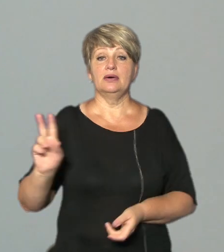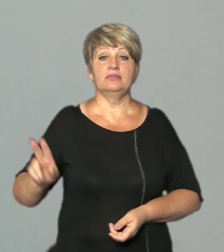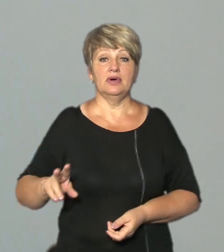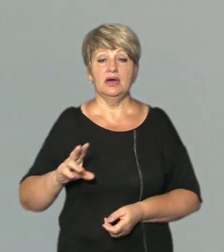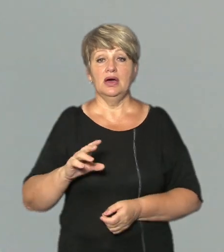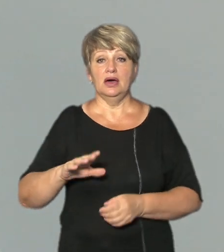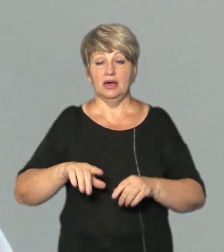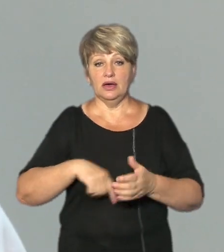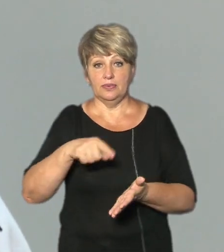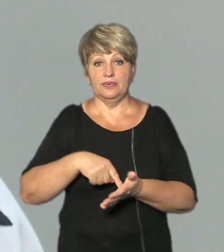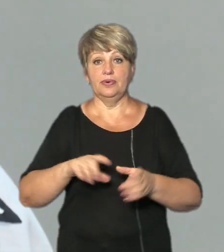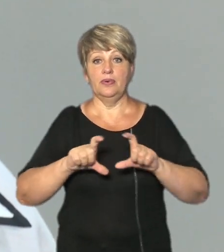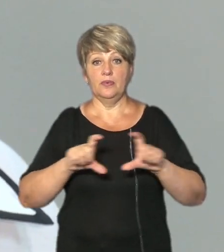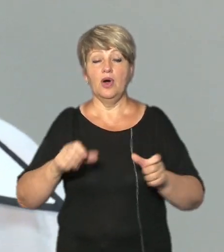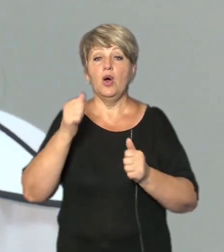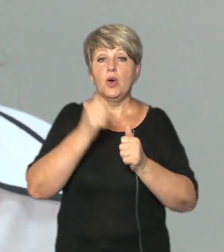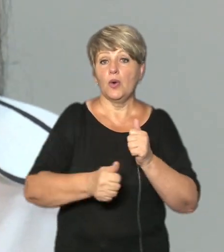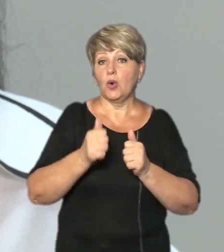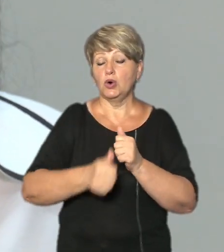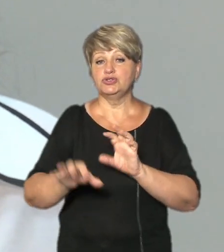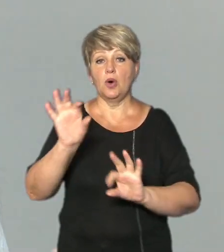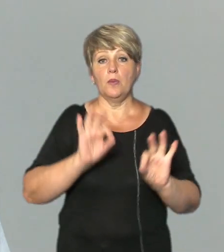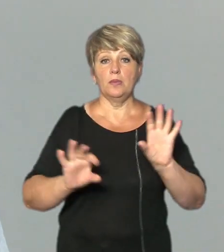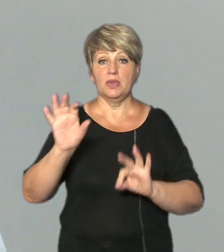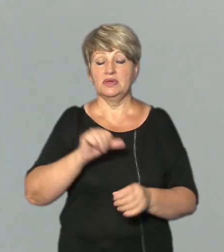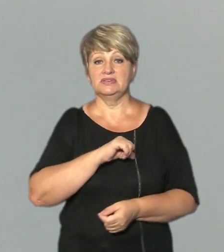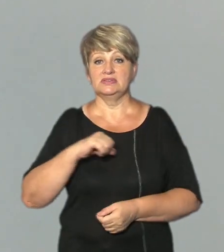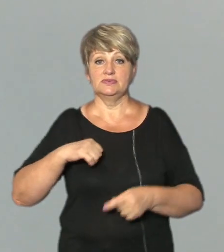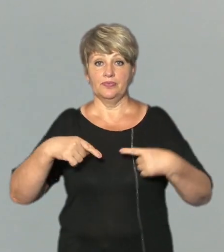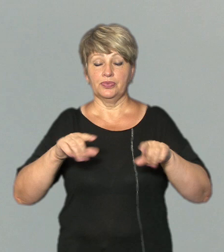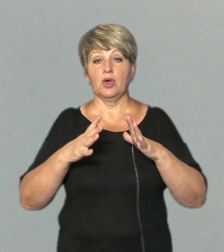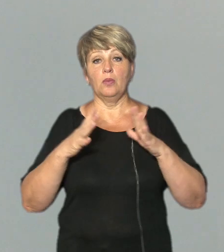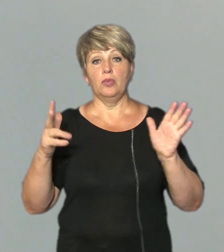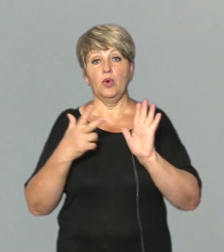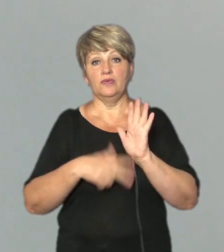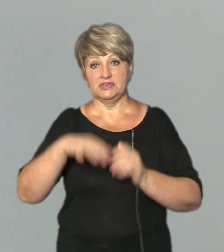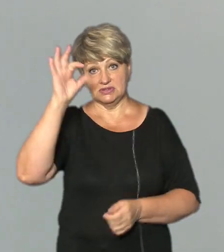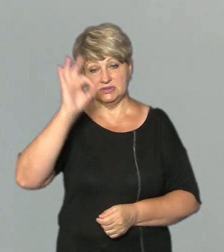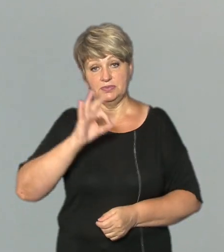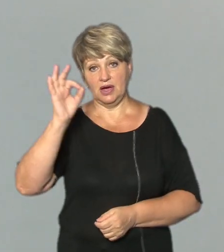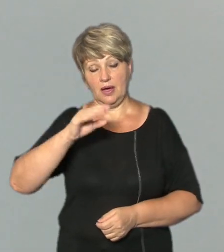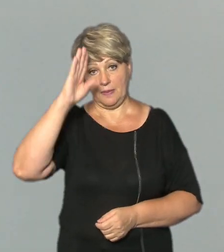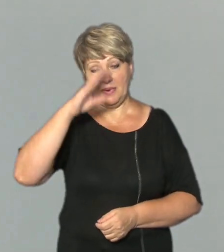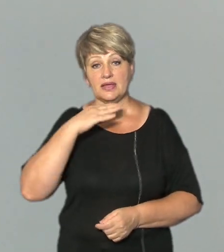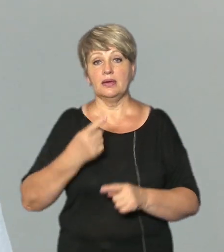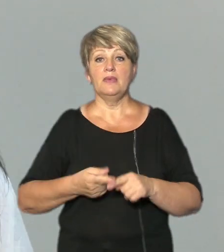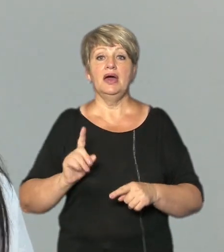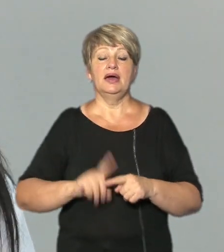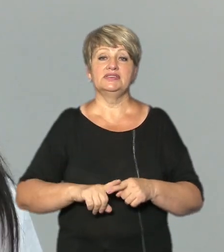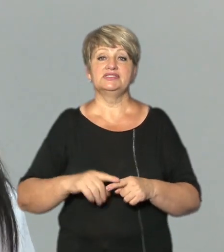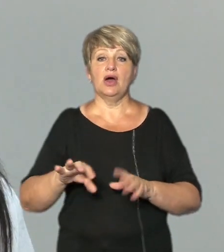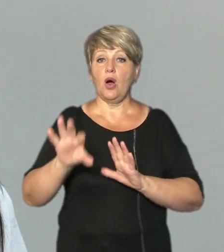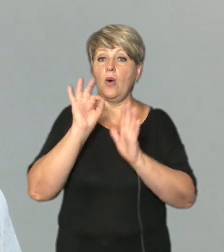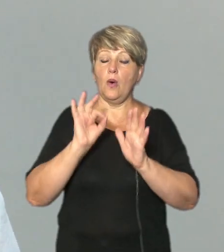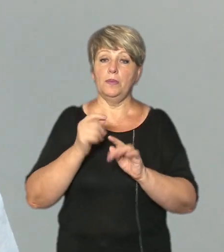Чубіна кожен заклад освіти визначався самостійно більше 80 відсотків батьків це звичайно очна форма для першокласників це